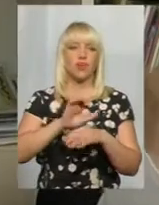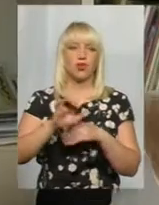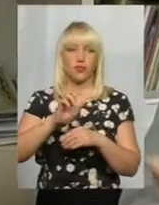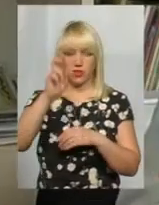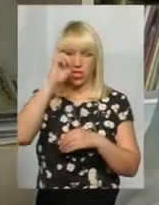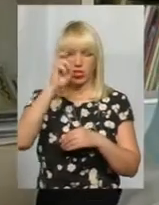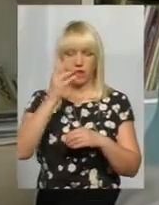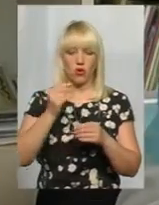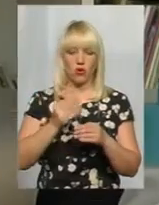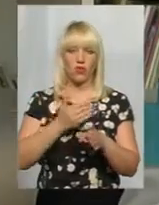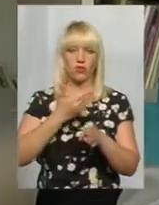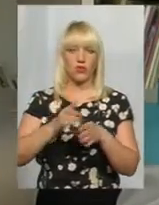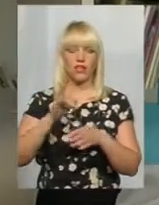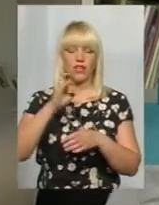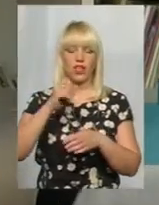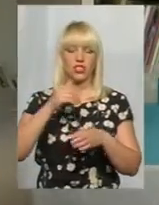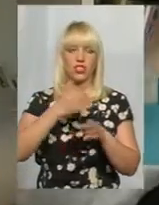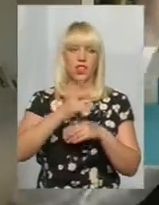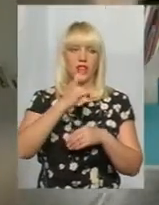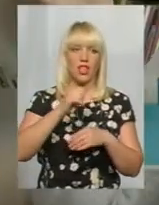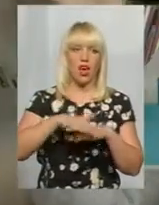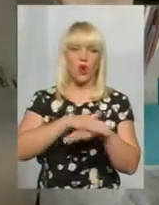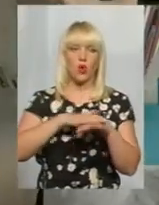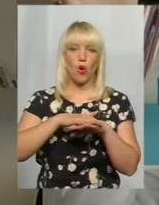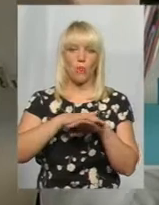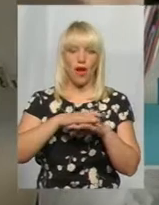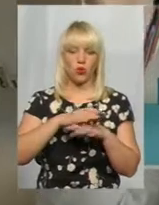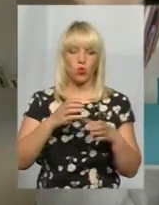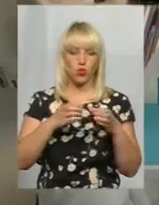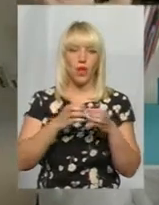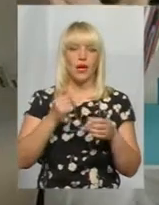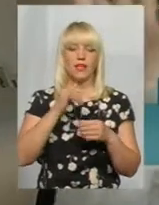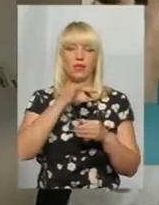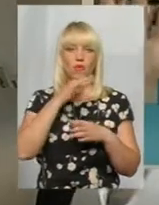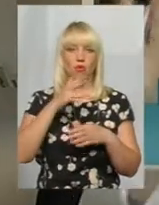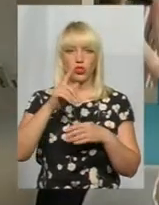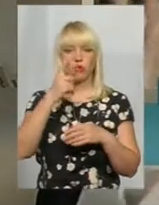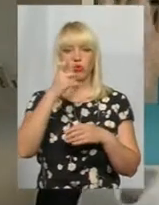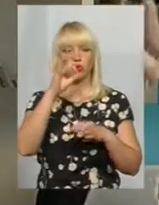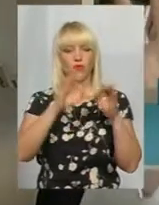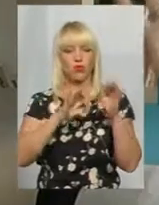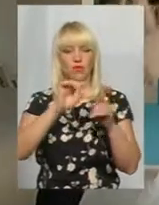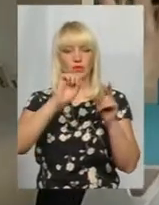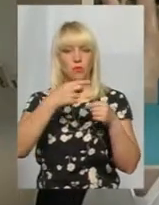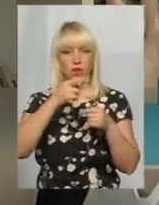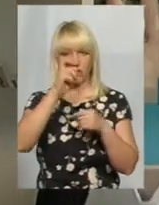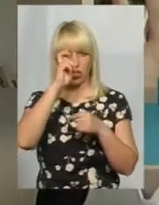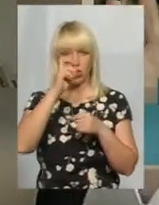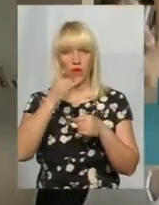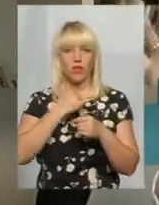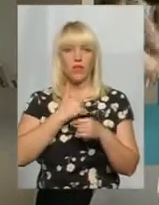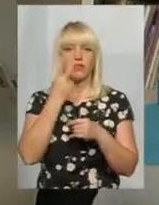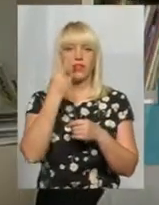гроші кинула частину на громади, тому ми не можемо 100% вимагати із державного. Тобто у нас виникли вже два